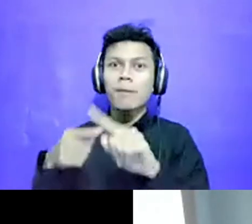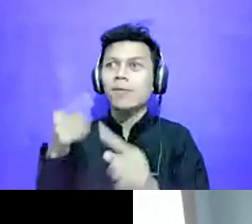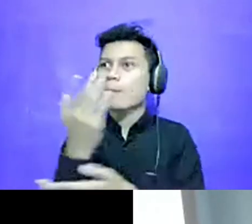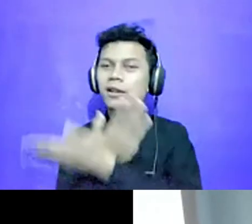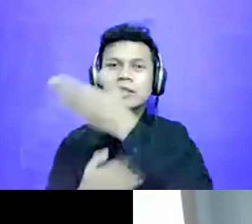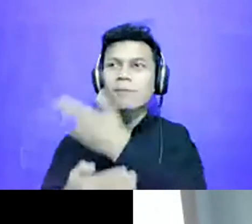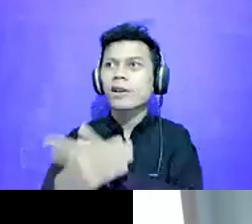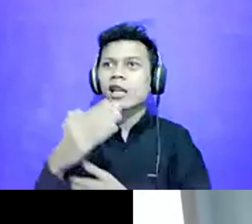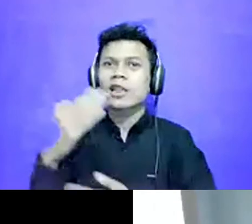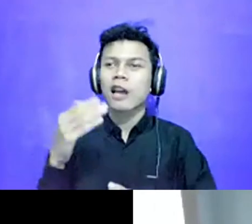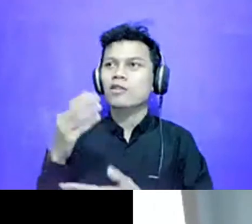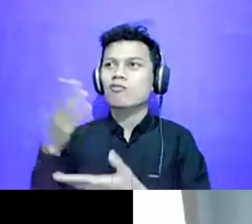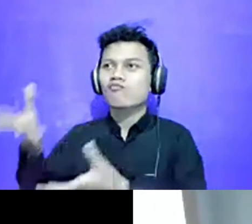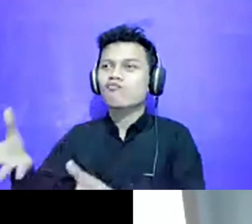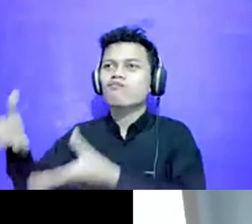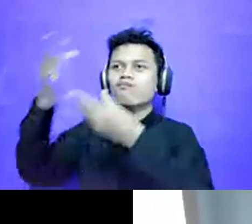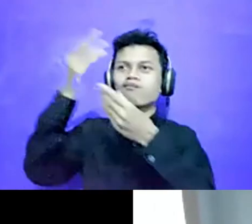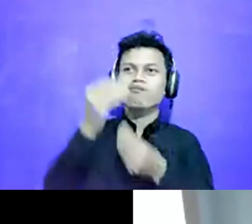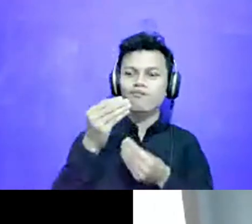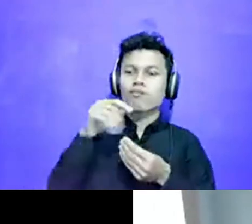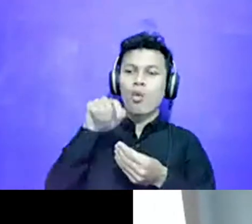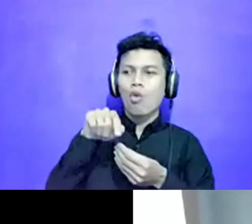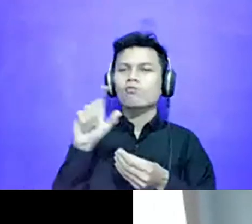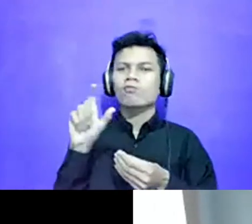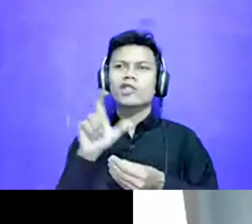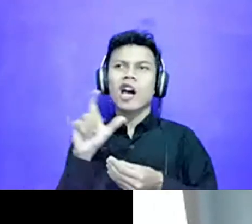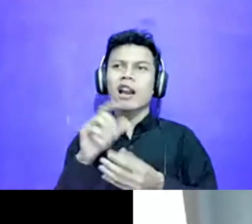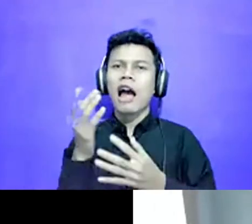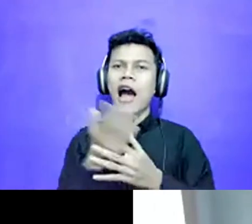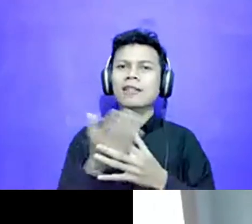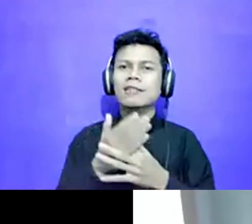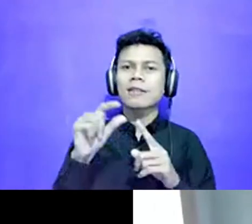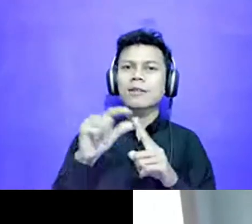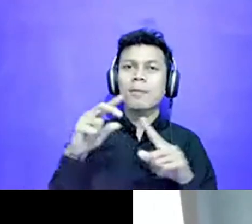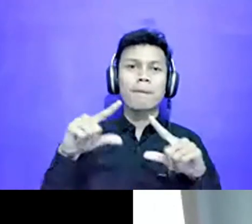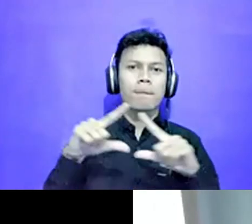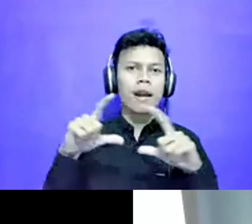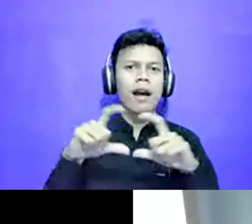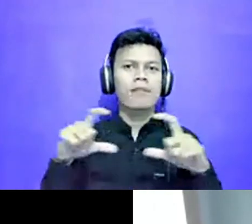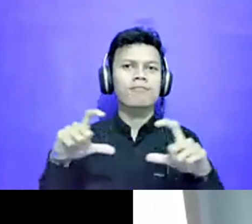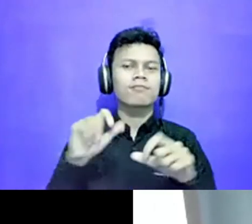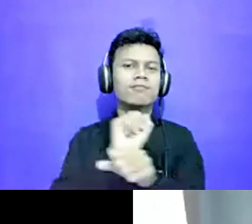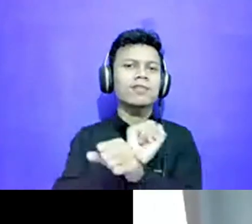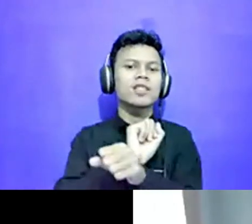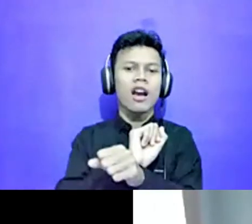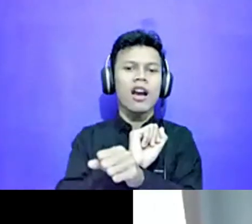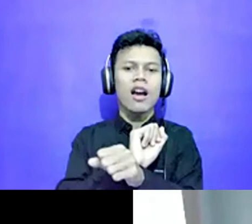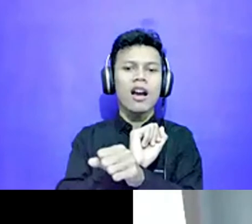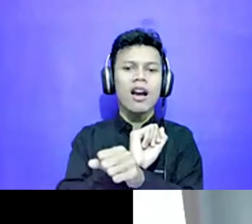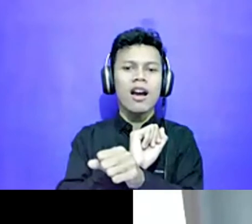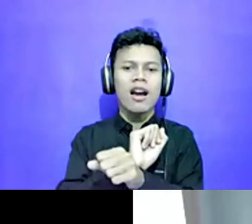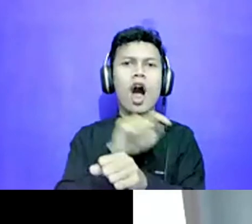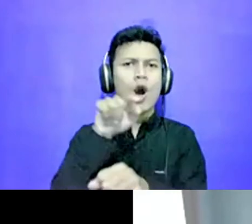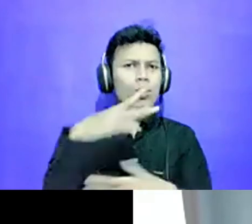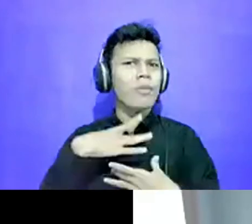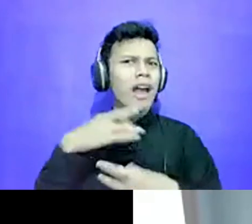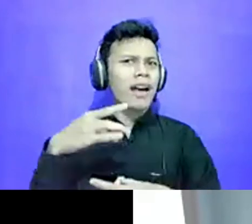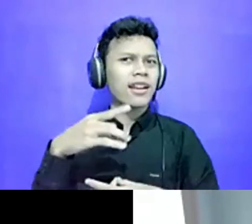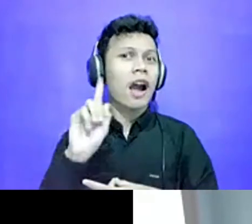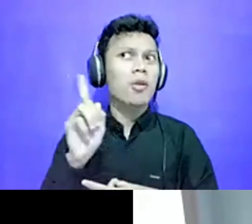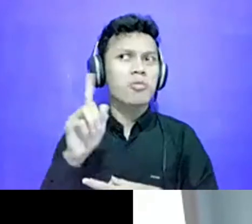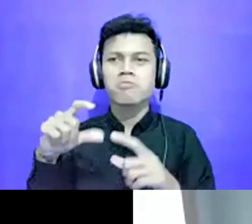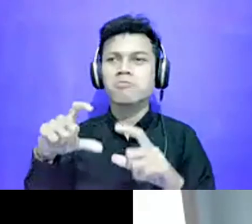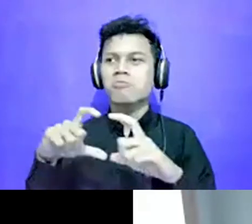untuk mengakses kartu prakerja. Itu menarik banget. Karena klaimnya dari kartu prakerja adalah mereka